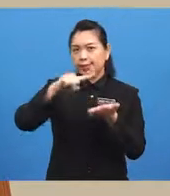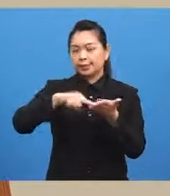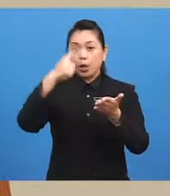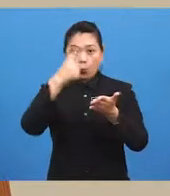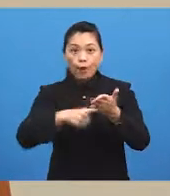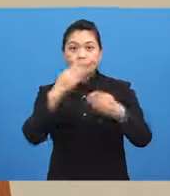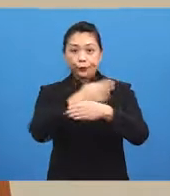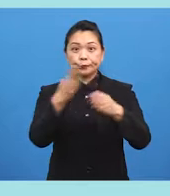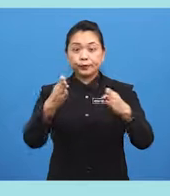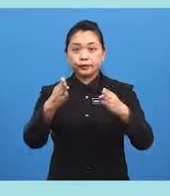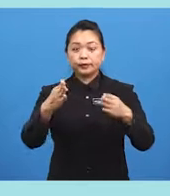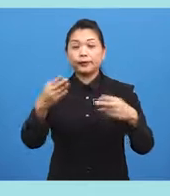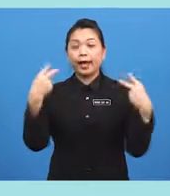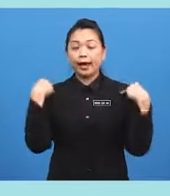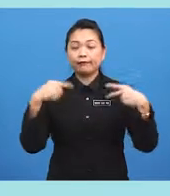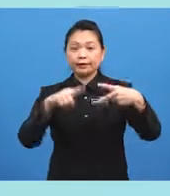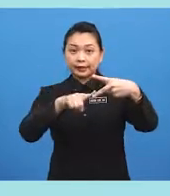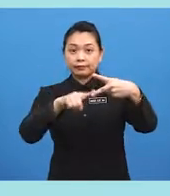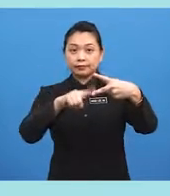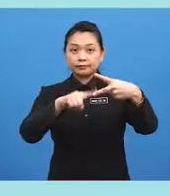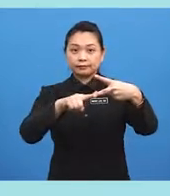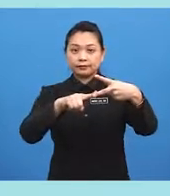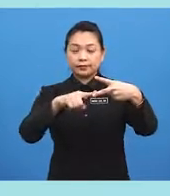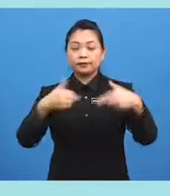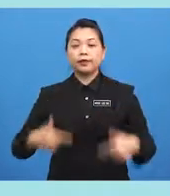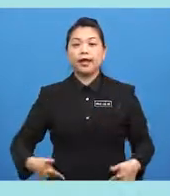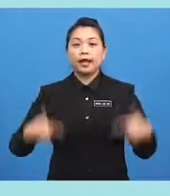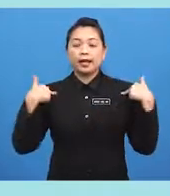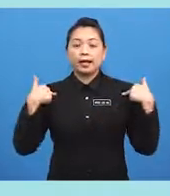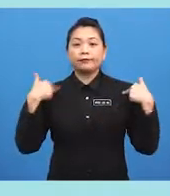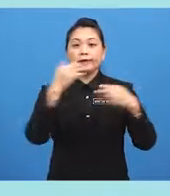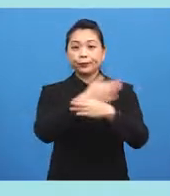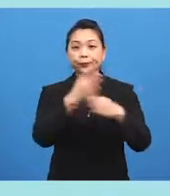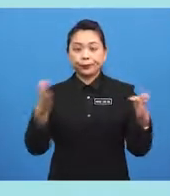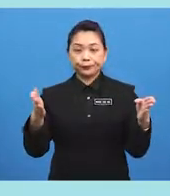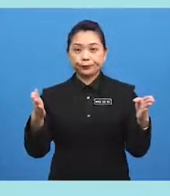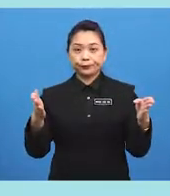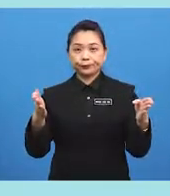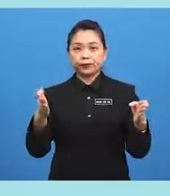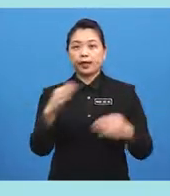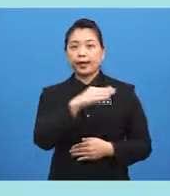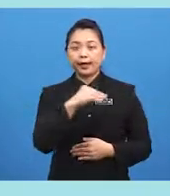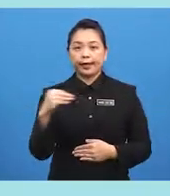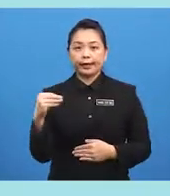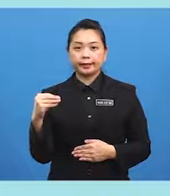downstairs. There is this living room... ...downstairs... ...and...